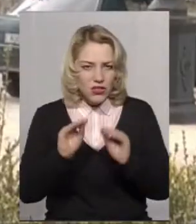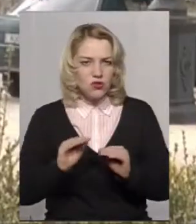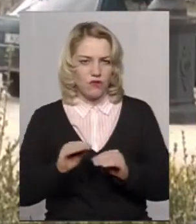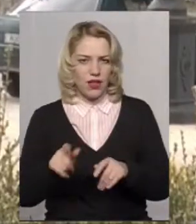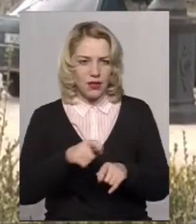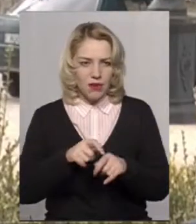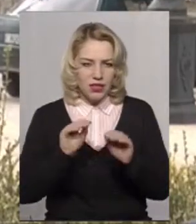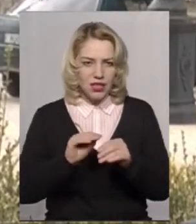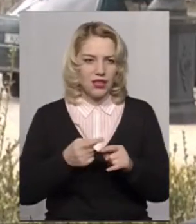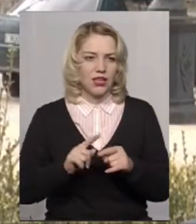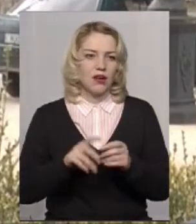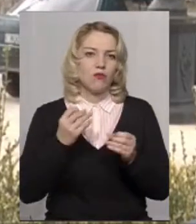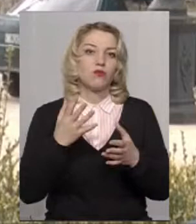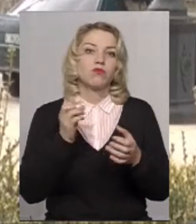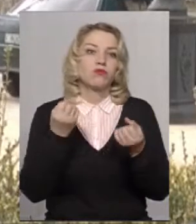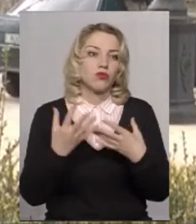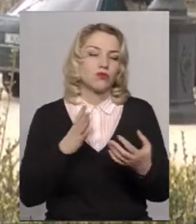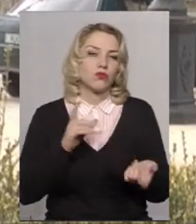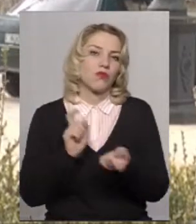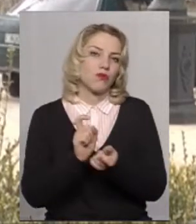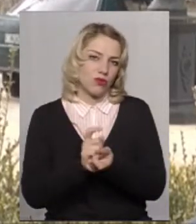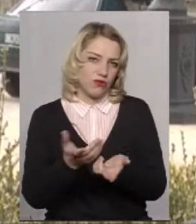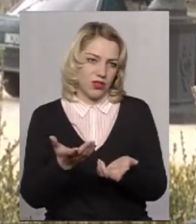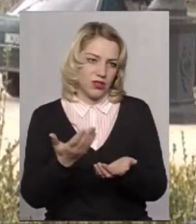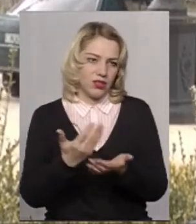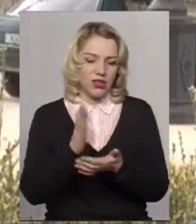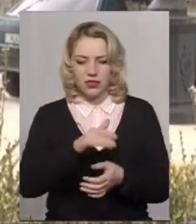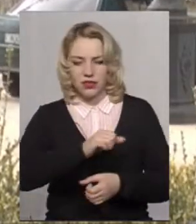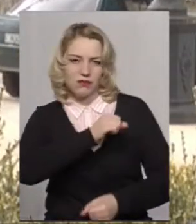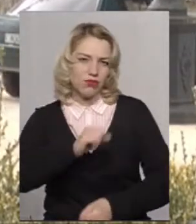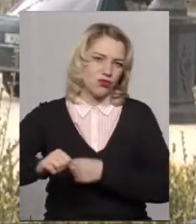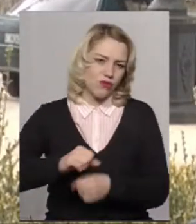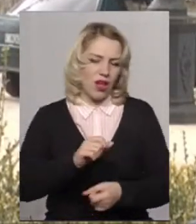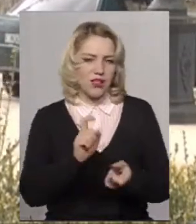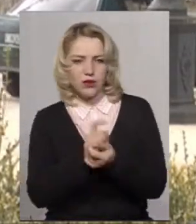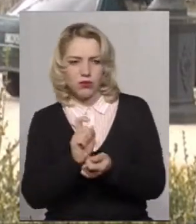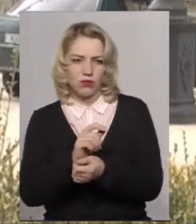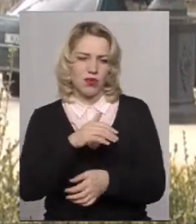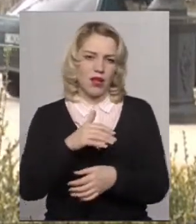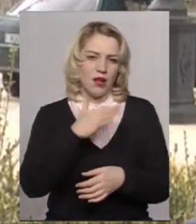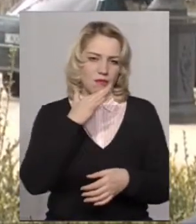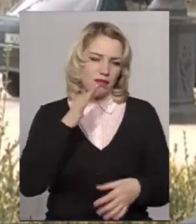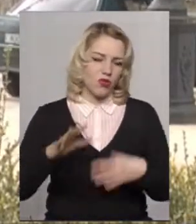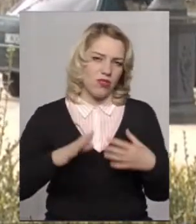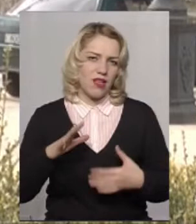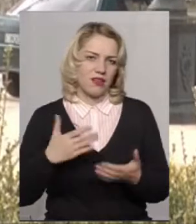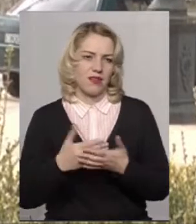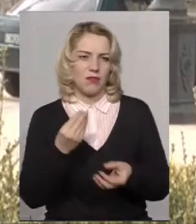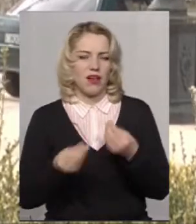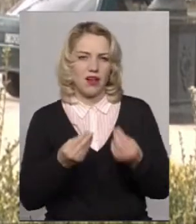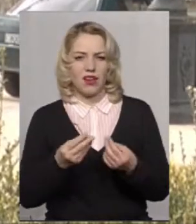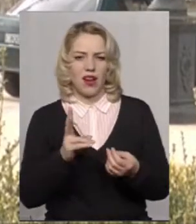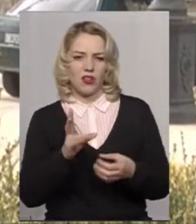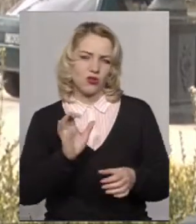Це може бути просто конфлікт. Діти щось посварилися, поштовхалися, трошки багато енергії, або там гралися, хтось